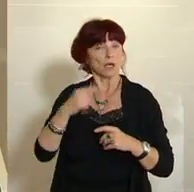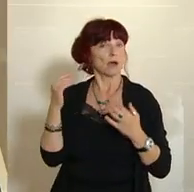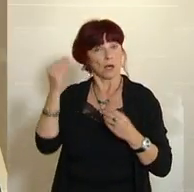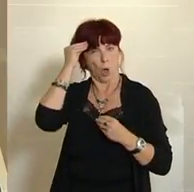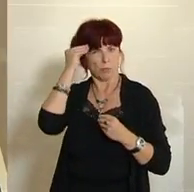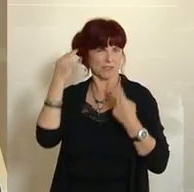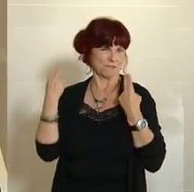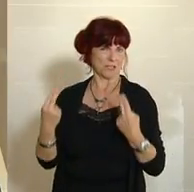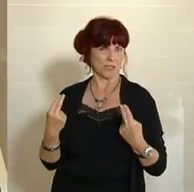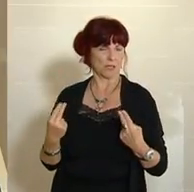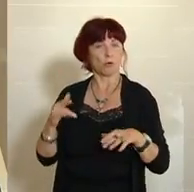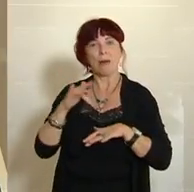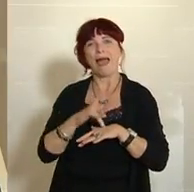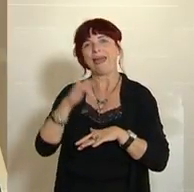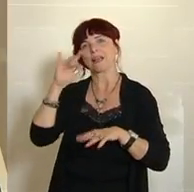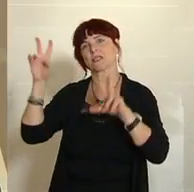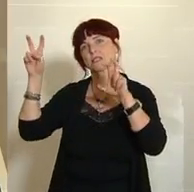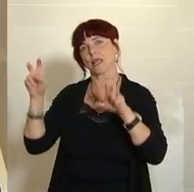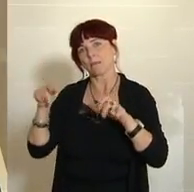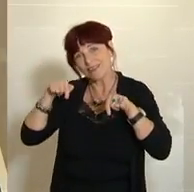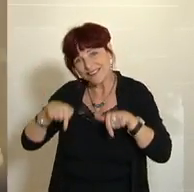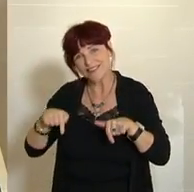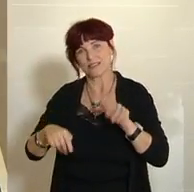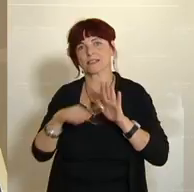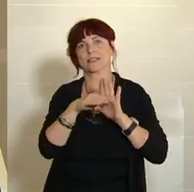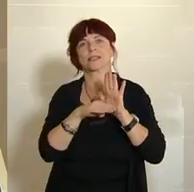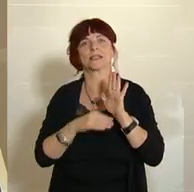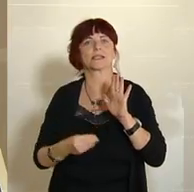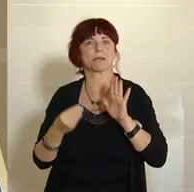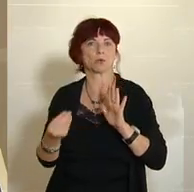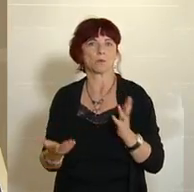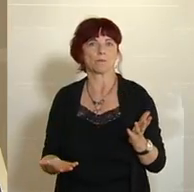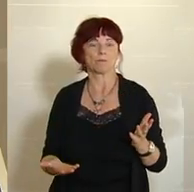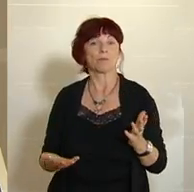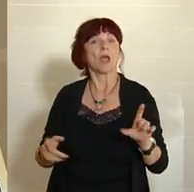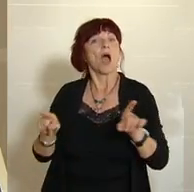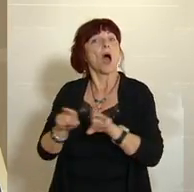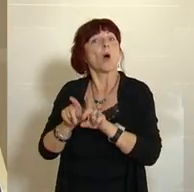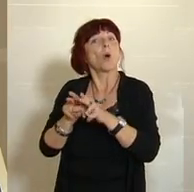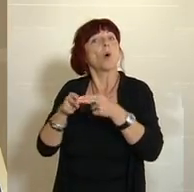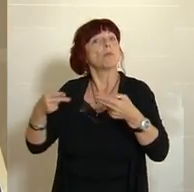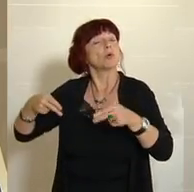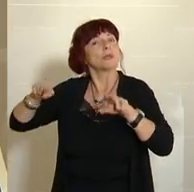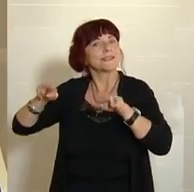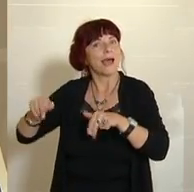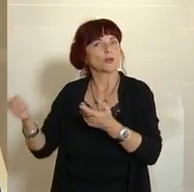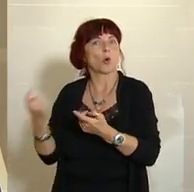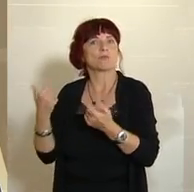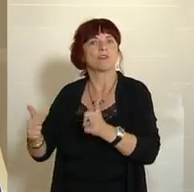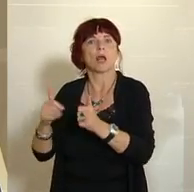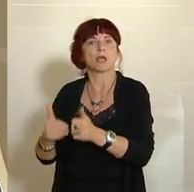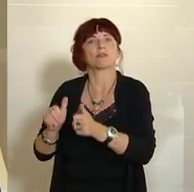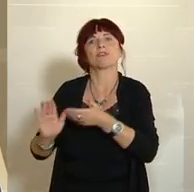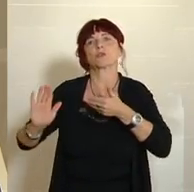Materie geht und in diesem Gesetzgebungsprozess. Man hört ja auch, dass es im Bundesrat hier vielleicht zu Verzögerungen kommt, wenn hier